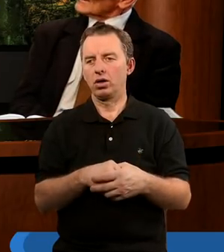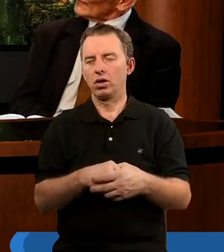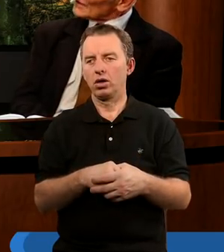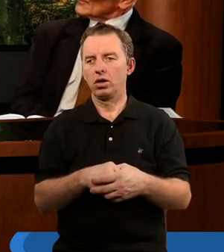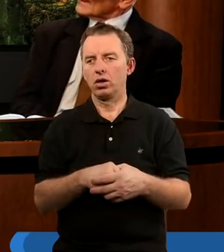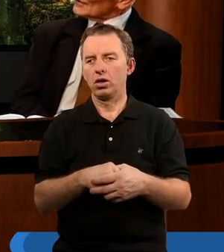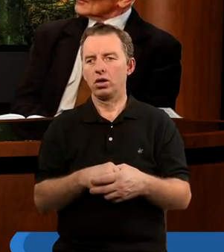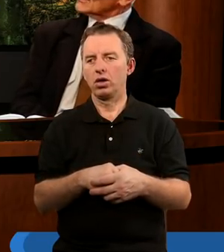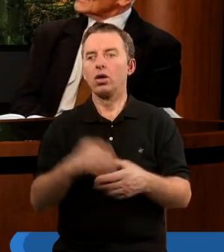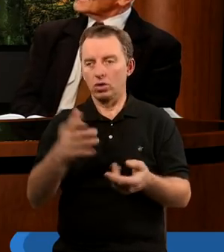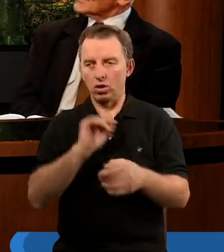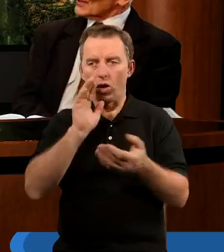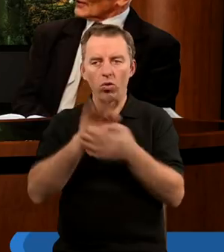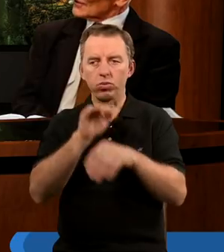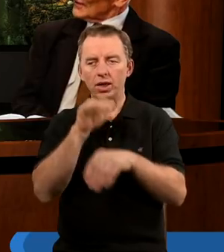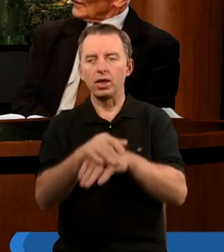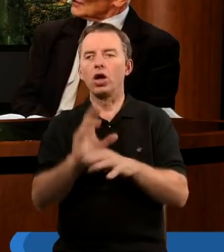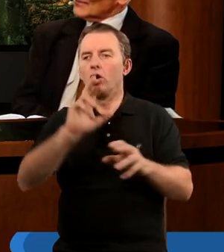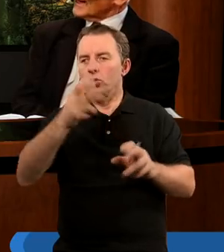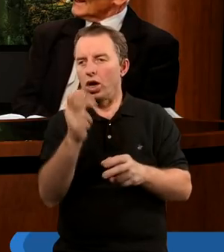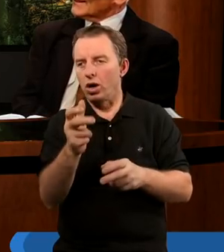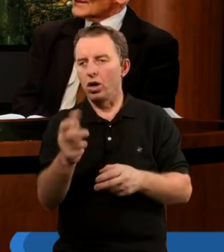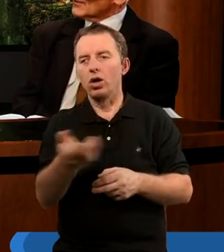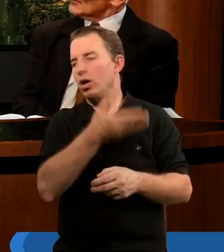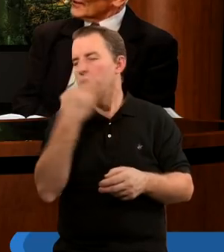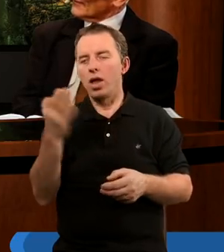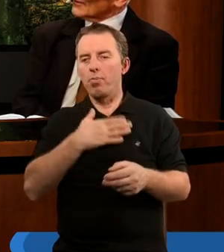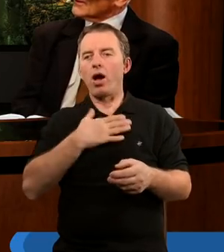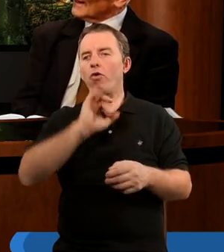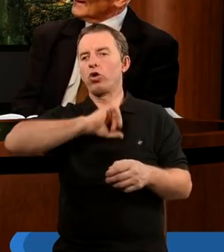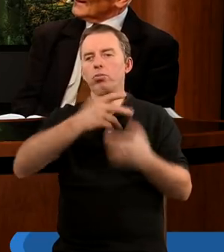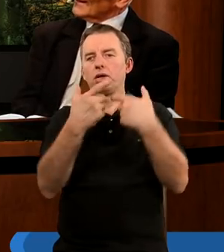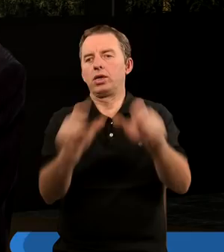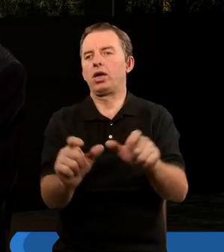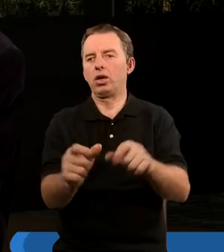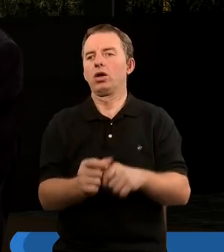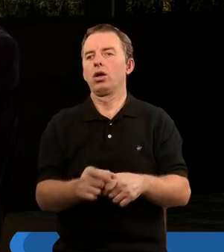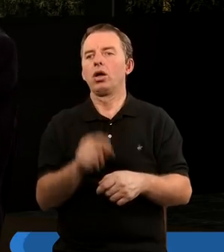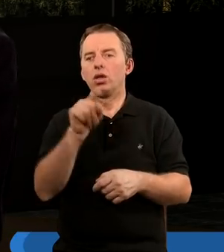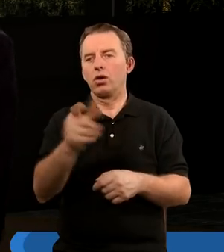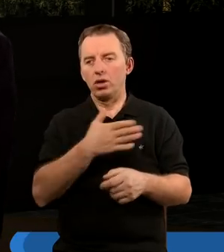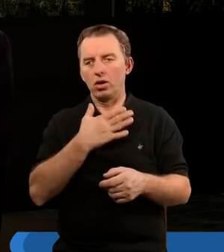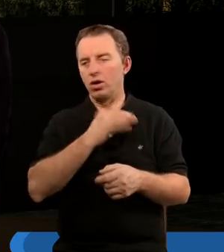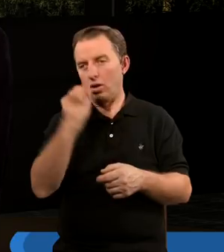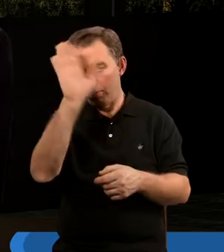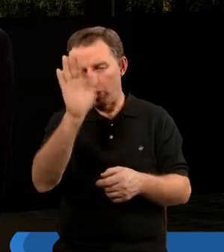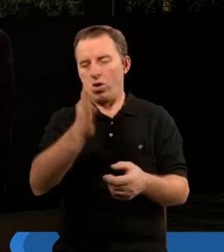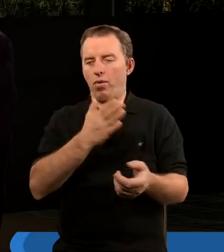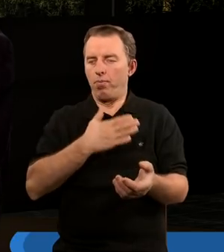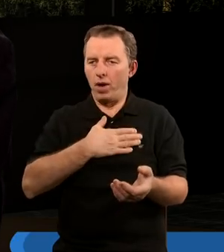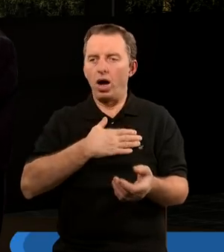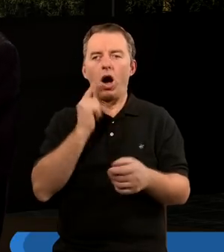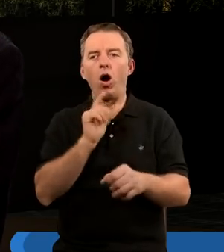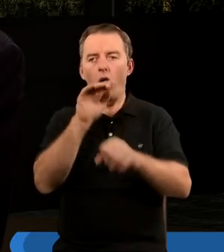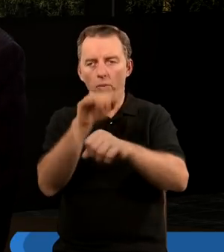Jak łatwo składa się obietnicę czegoś, czym ja nie dysponuję w ogóle. Bo tym dysponuje Bóg, co on